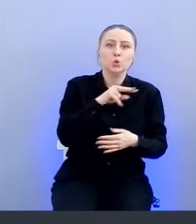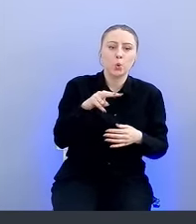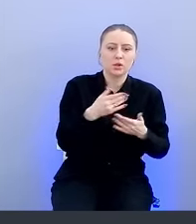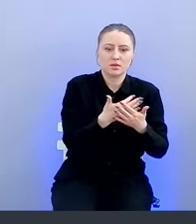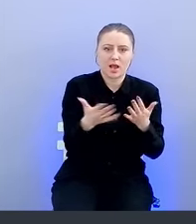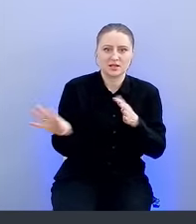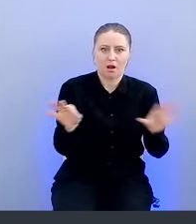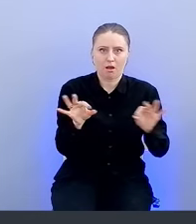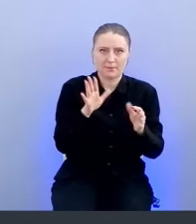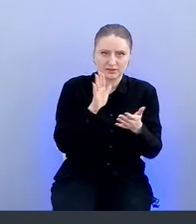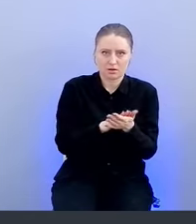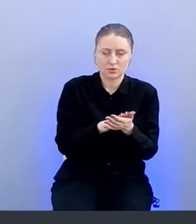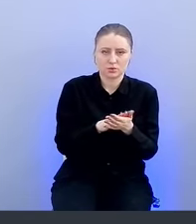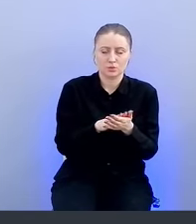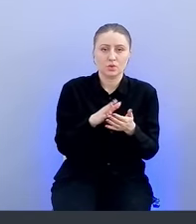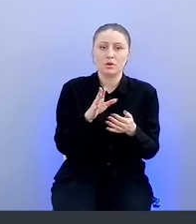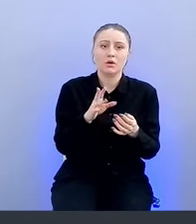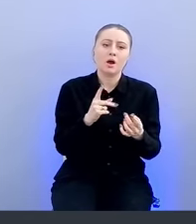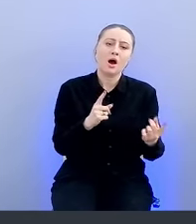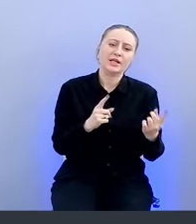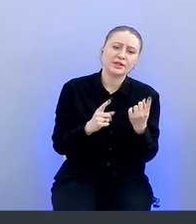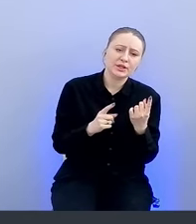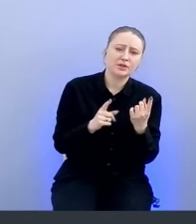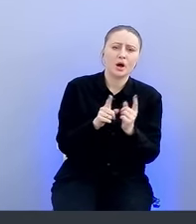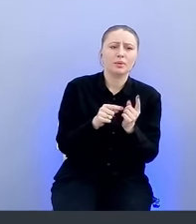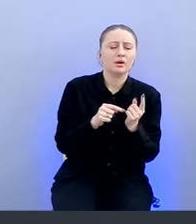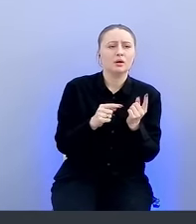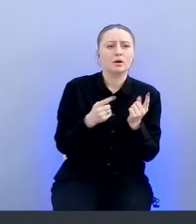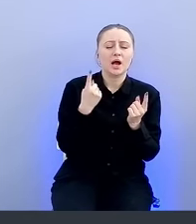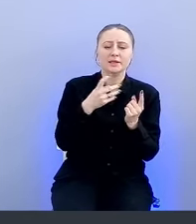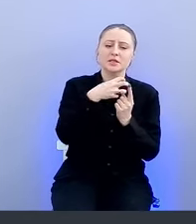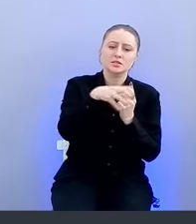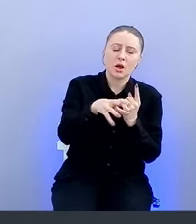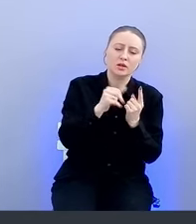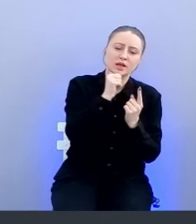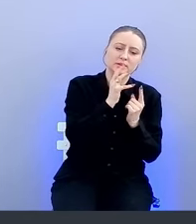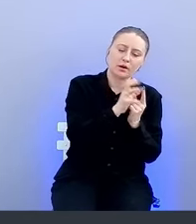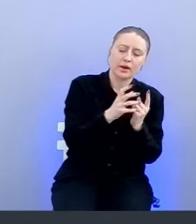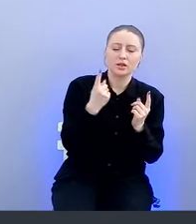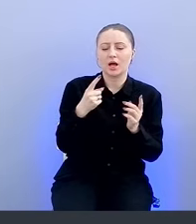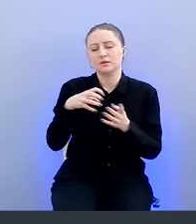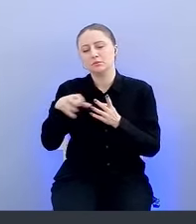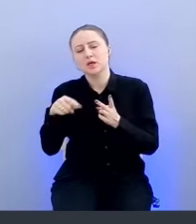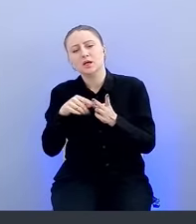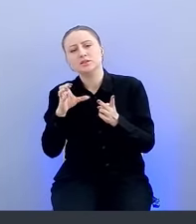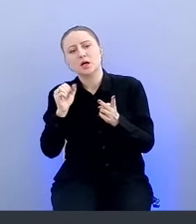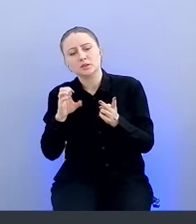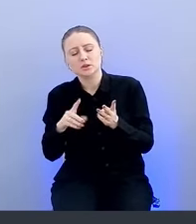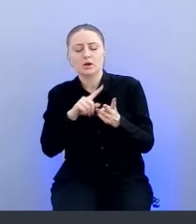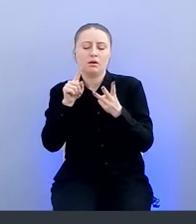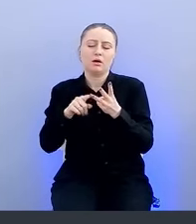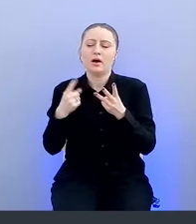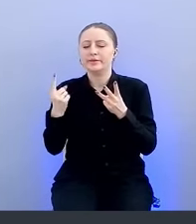несколькими тулами, не так, что это один какой-нибудь скан на секреты, один SaaS и один